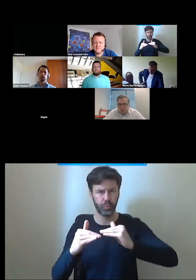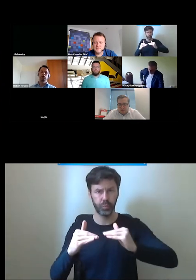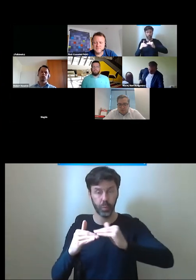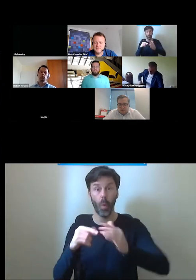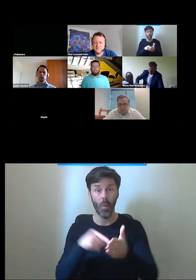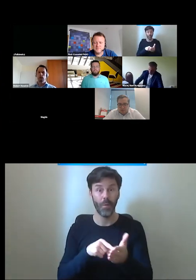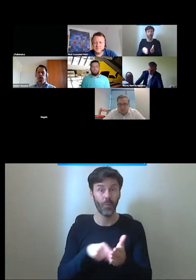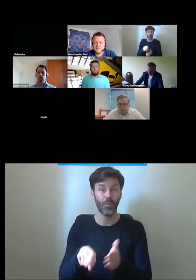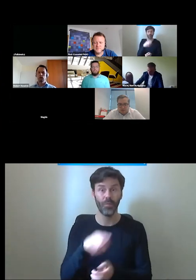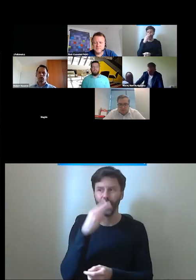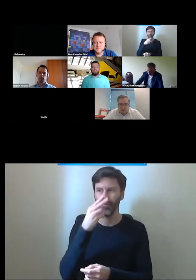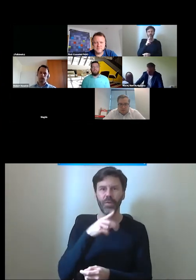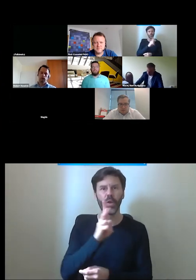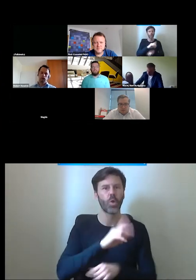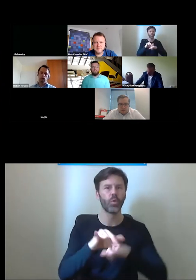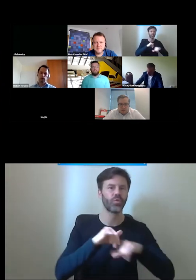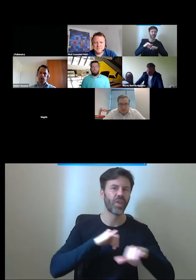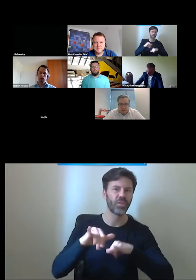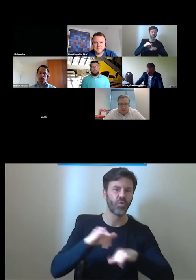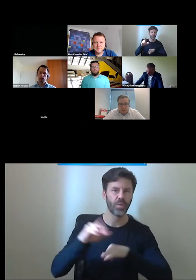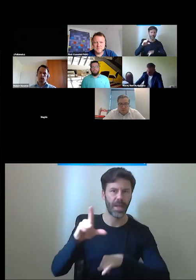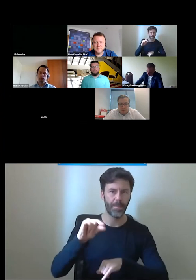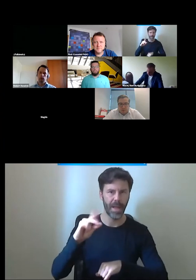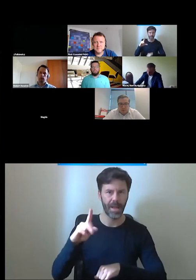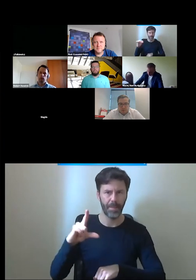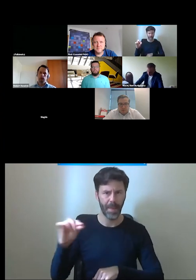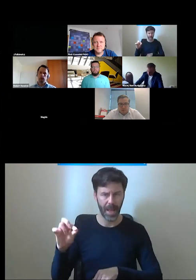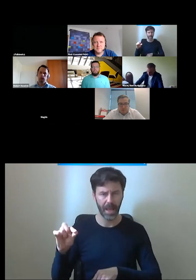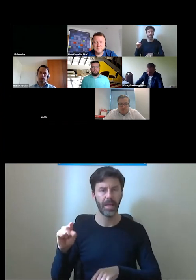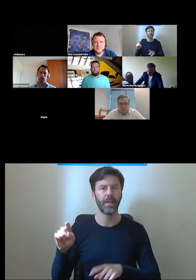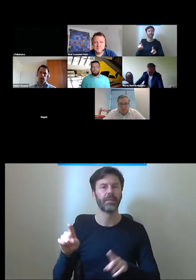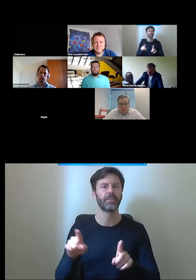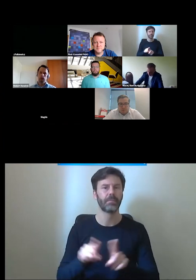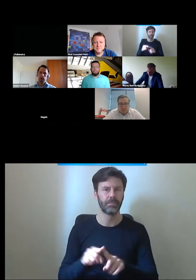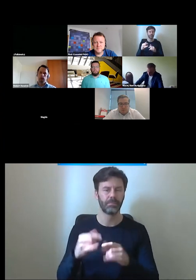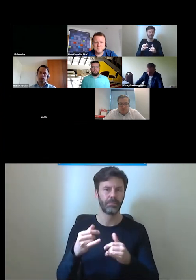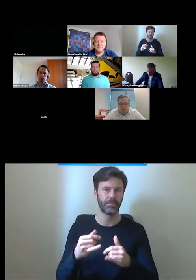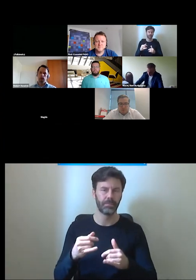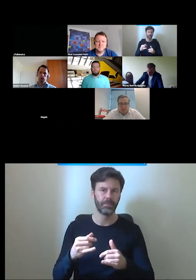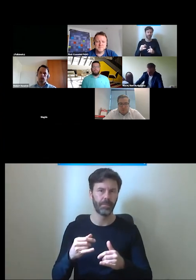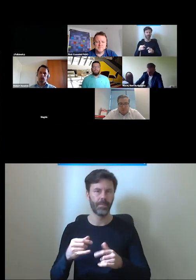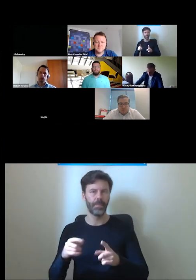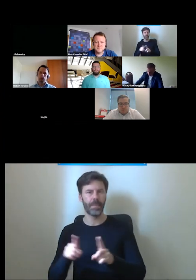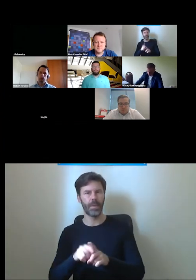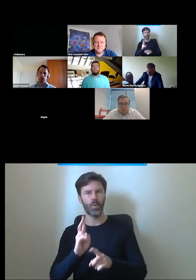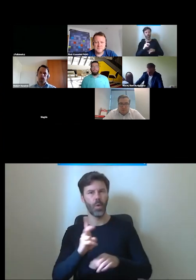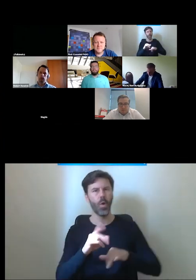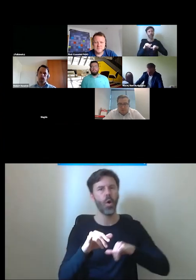zarządcy infrastruktury jak i podmiotu który teraz ten temat koordynuje na